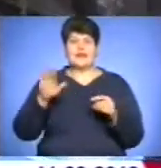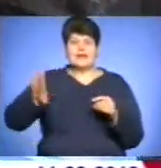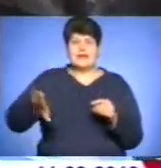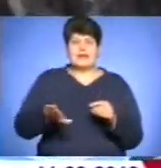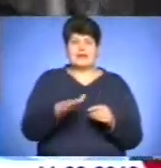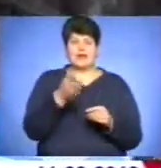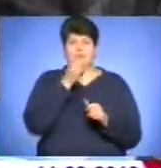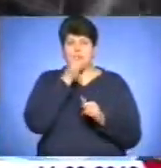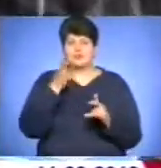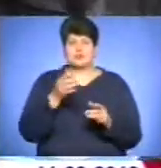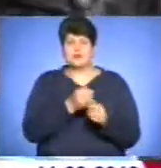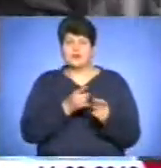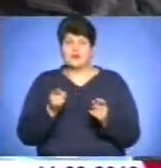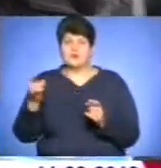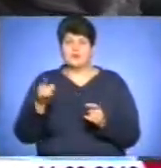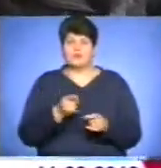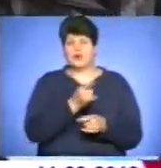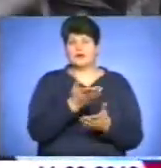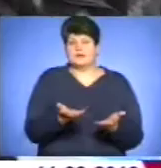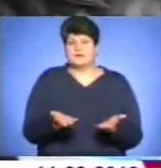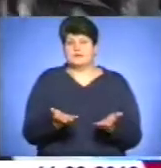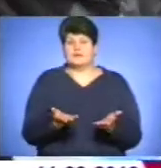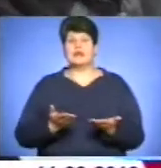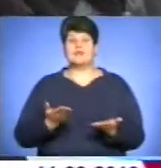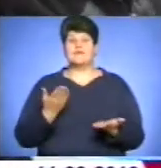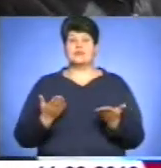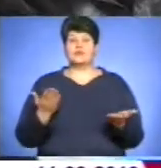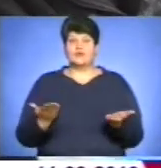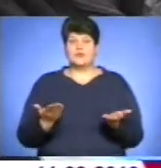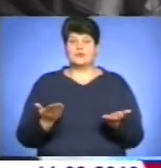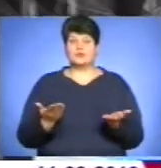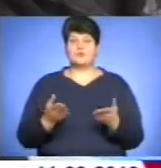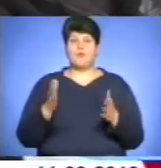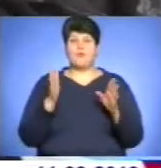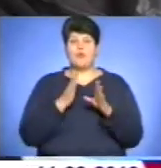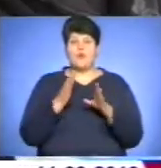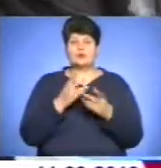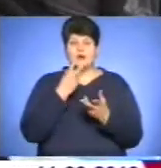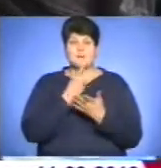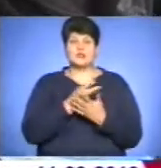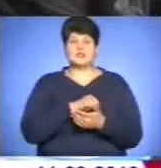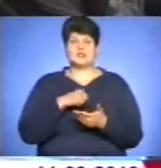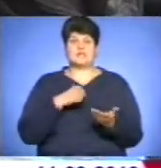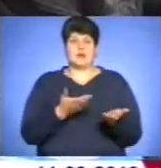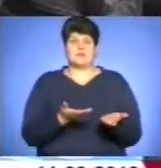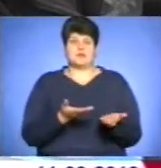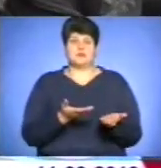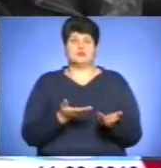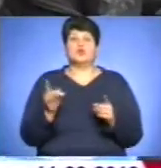неможливо проїхати, ну і відповідно погода, яка бачить те саме. Ну що може